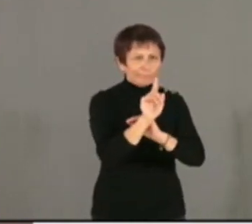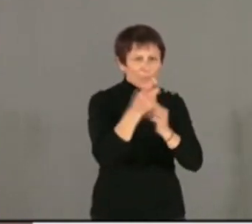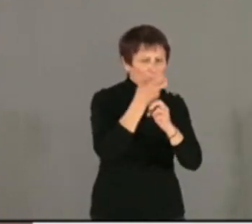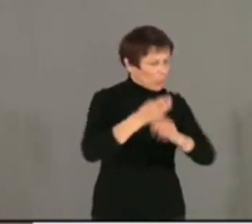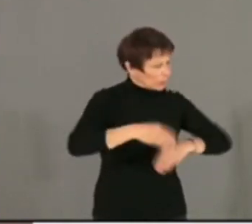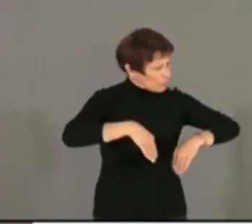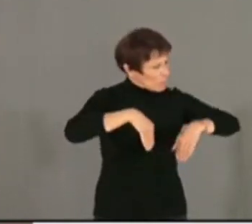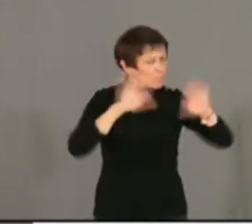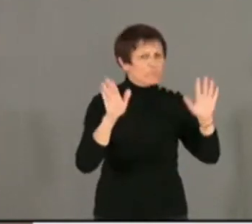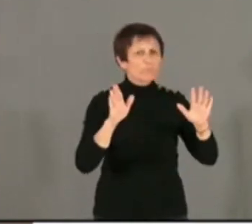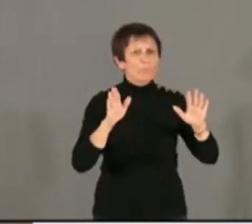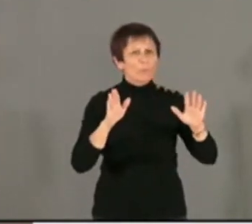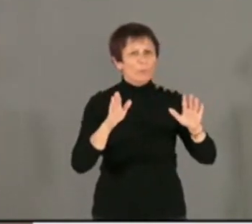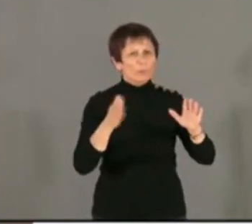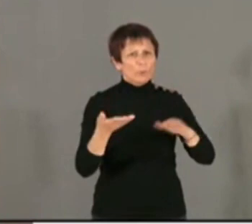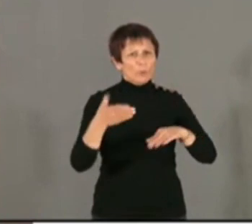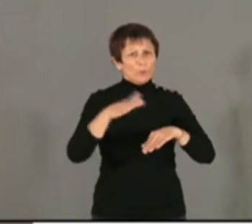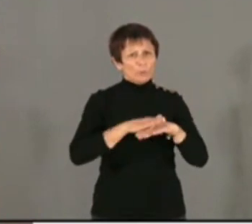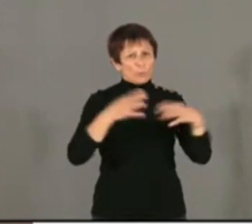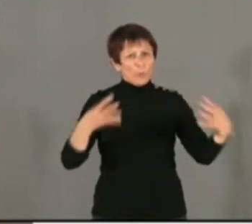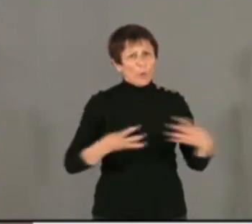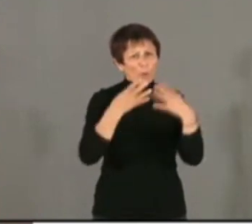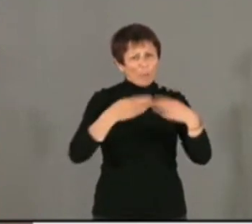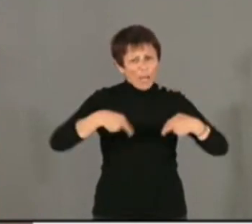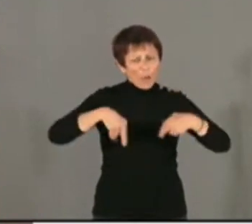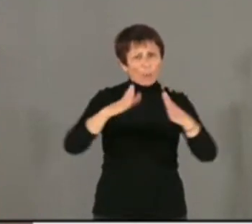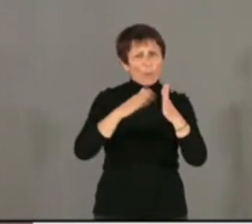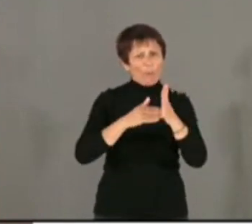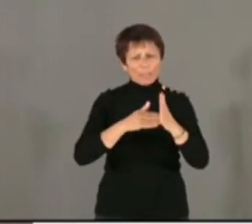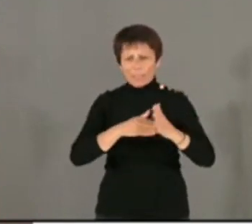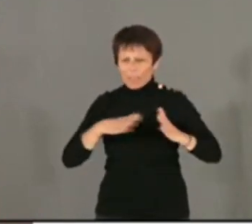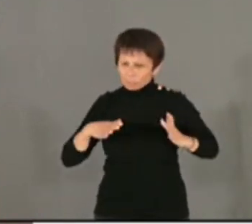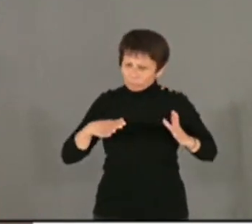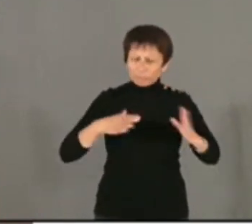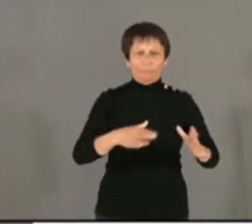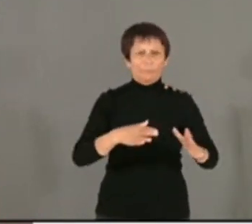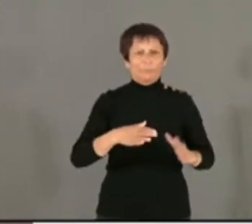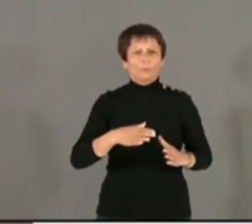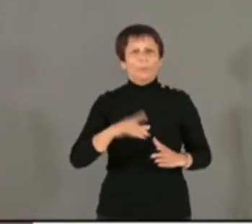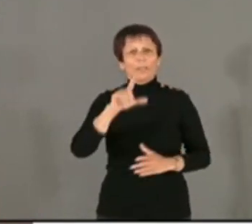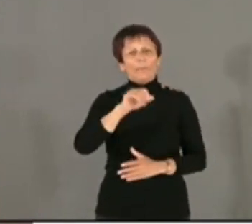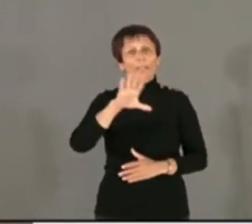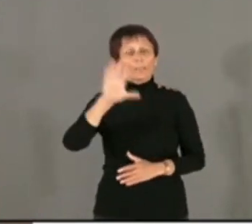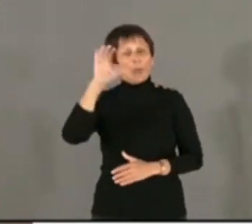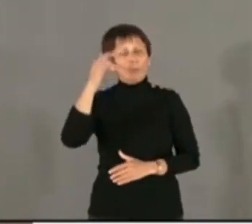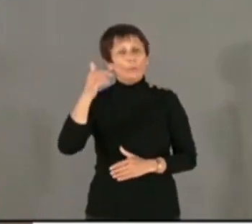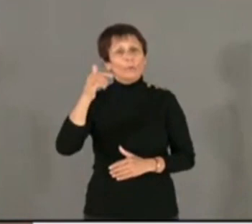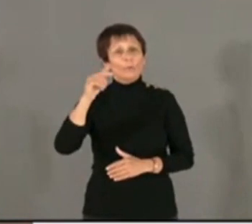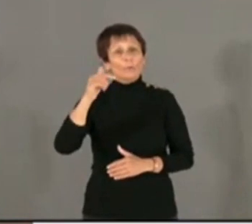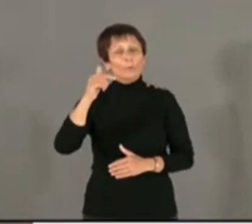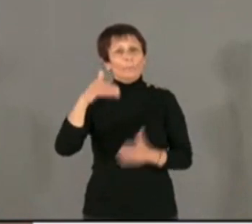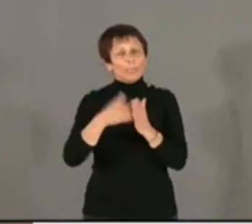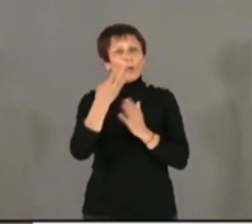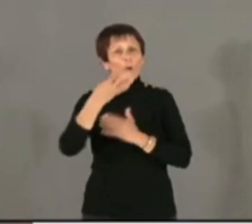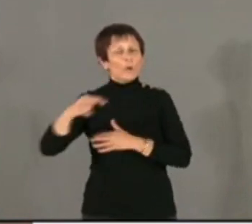a fait preuve d'un cran remarquable dans les combats de rue à Marseille, a été gravement blessé le 25 août 1944 à Notre-Dame-de-la-Garde,